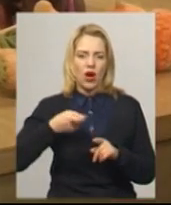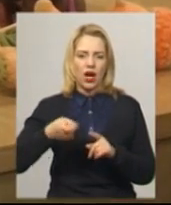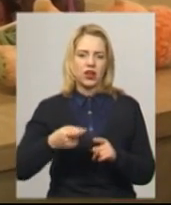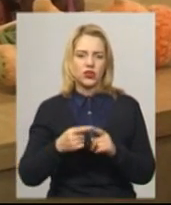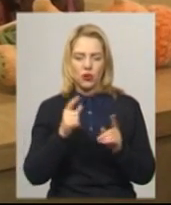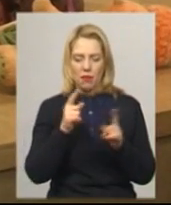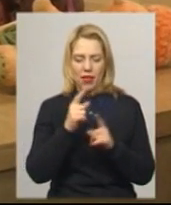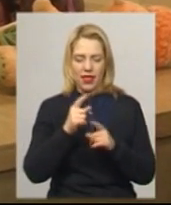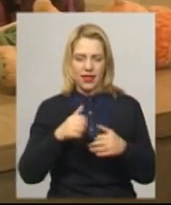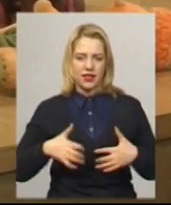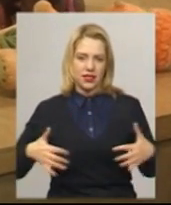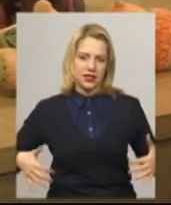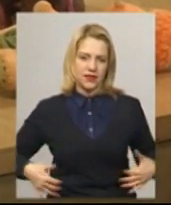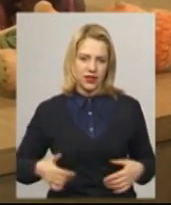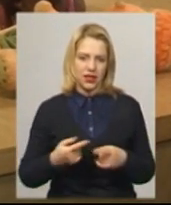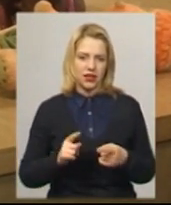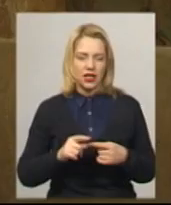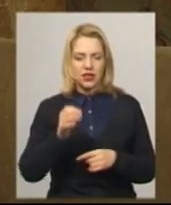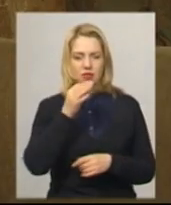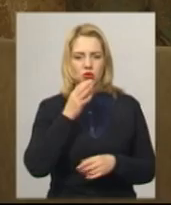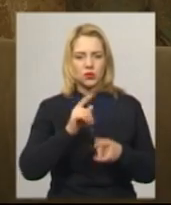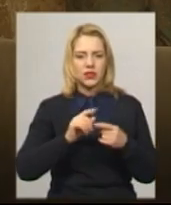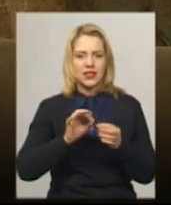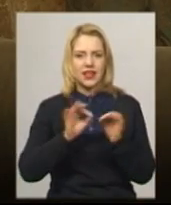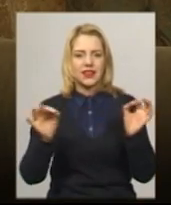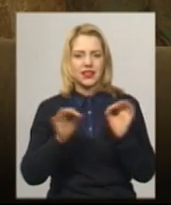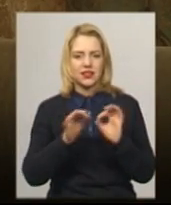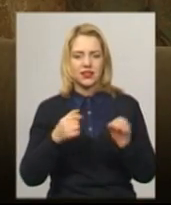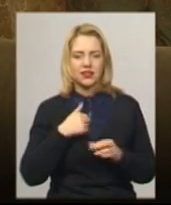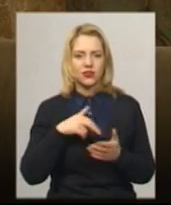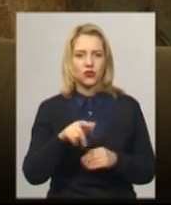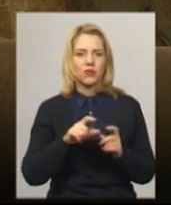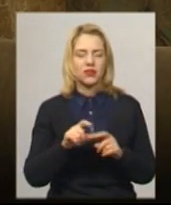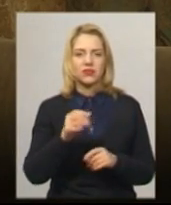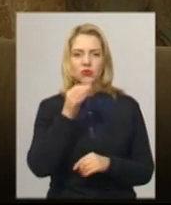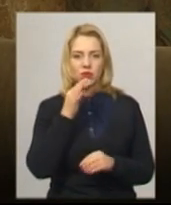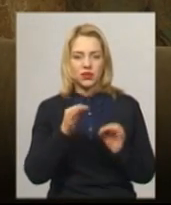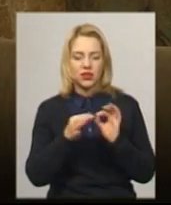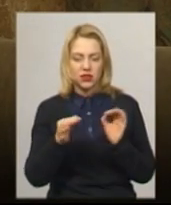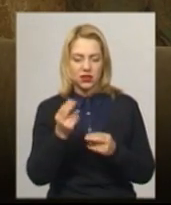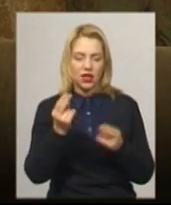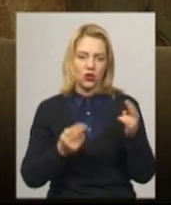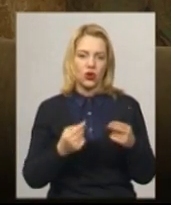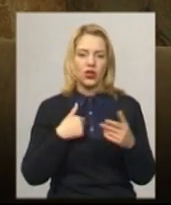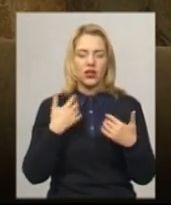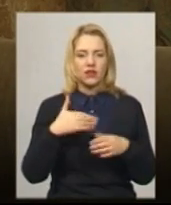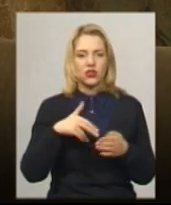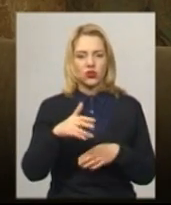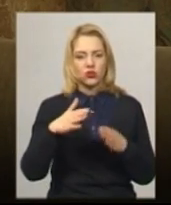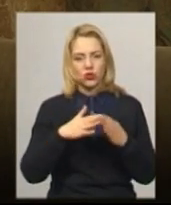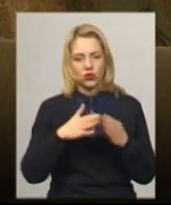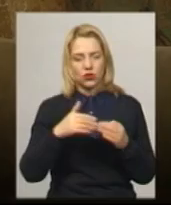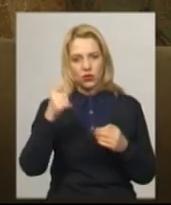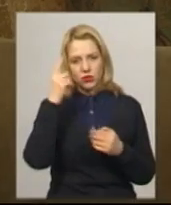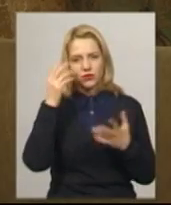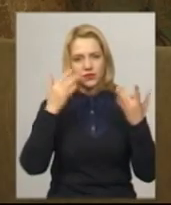'яких звірят і людиноподібних істот. Каже, сподобалися нитки. От я йду в магазині, мені сподобалася нитка, колір. Я собі вже йду додому, мене